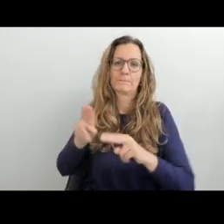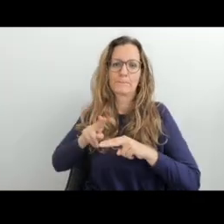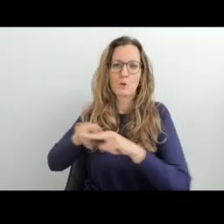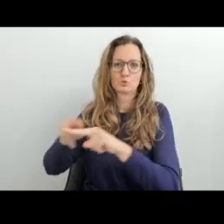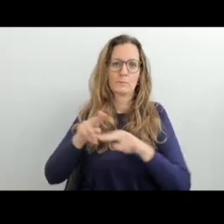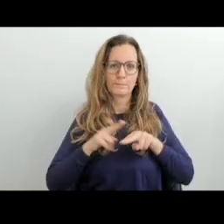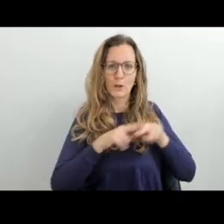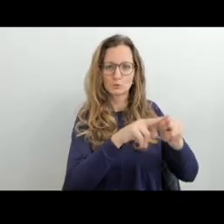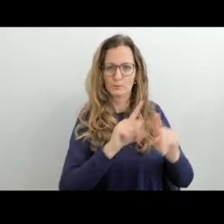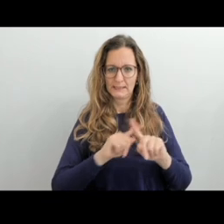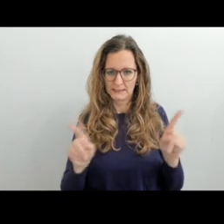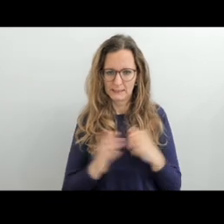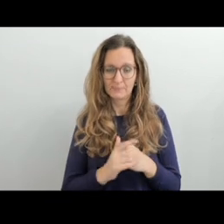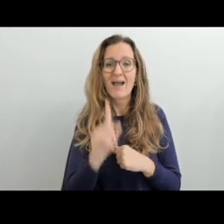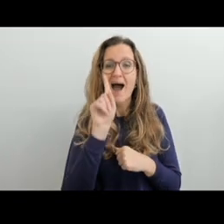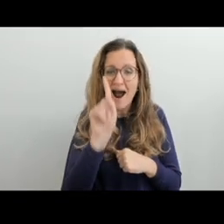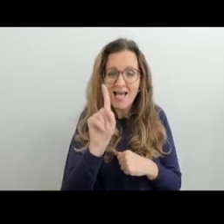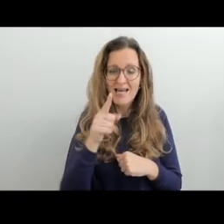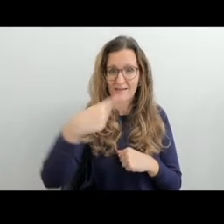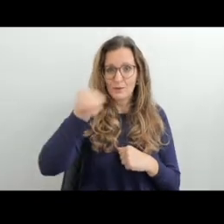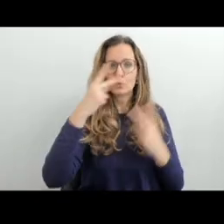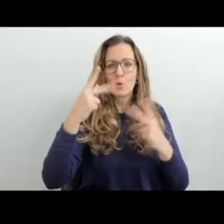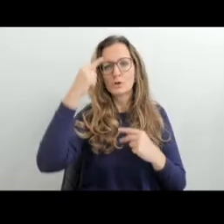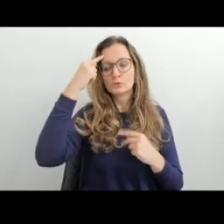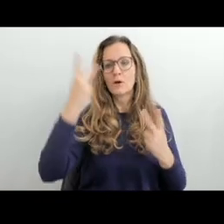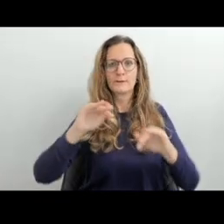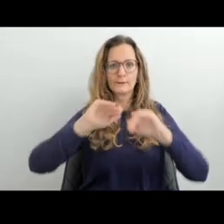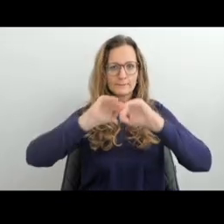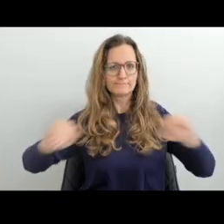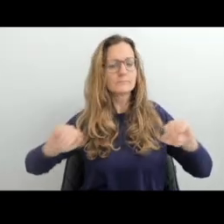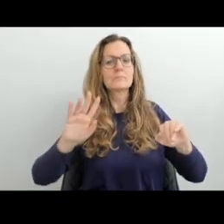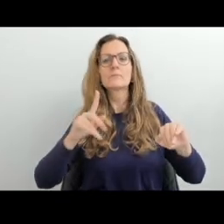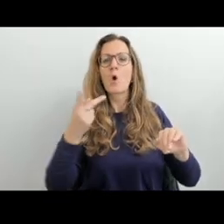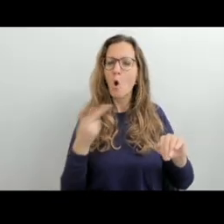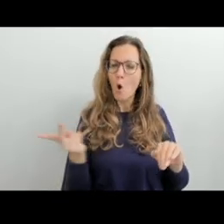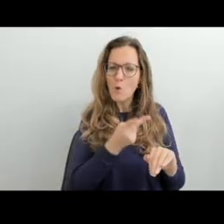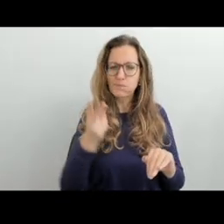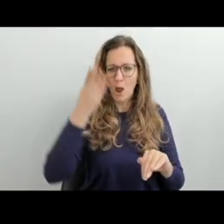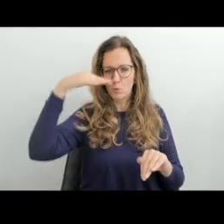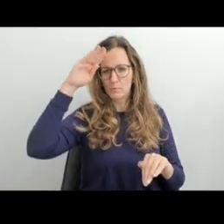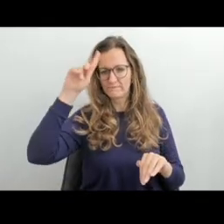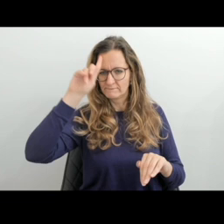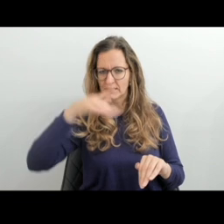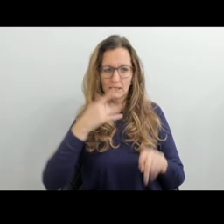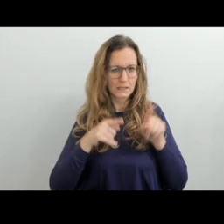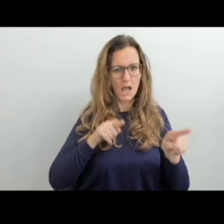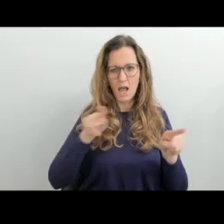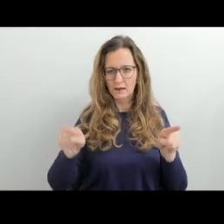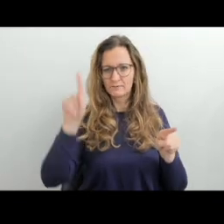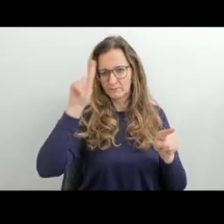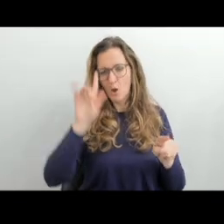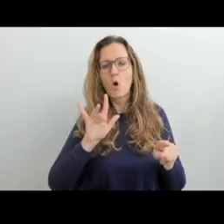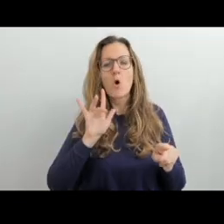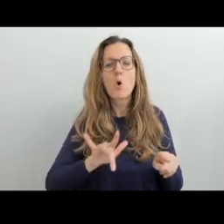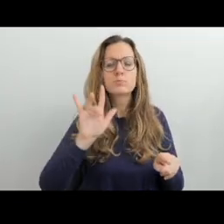v té třídě můžeme mít a pro obě dvě tyto skupiny se používají jiné metody. Ale důležité je vědět, že